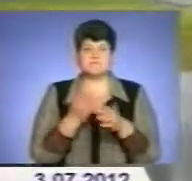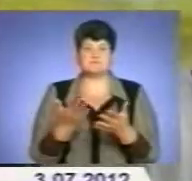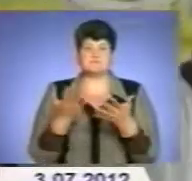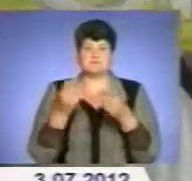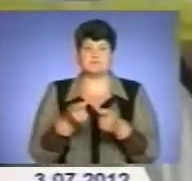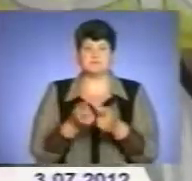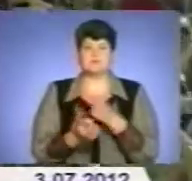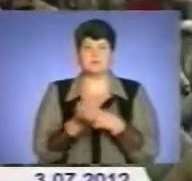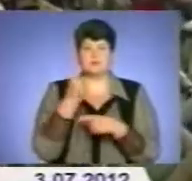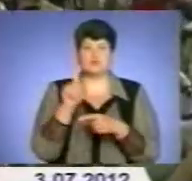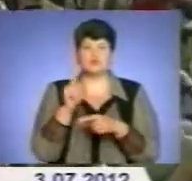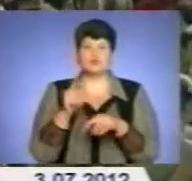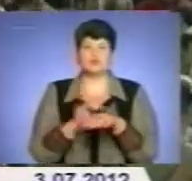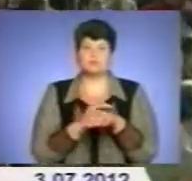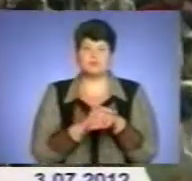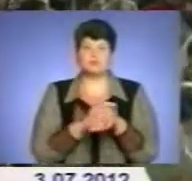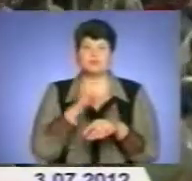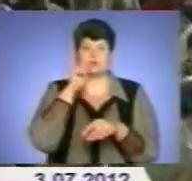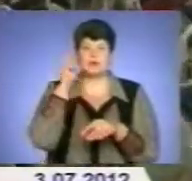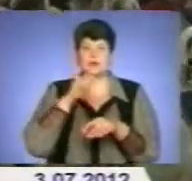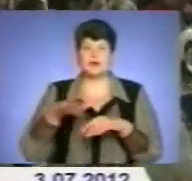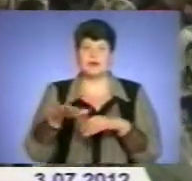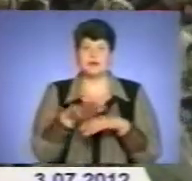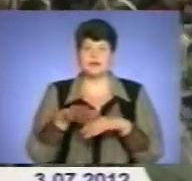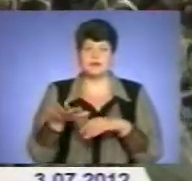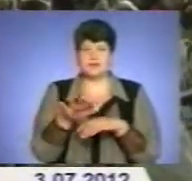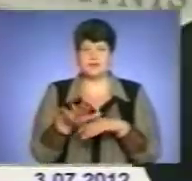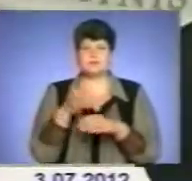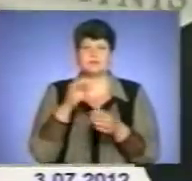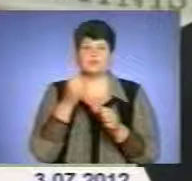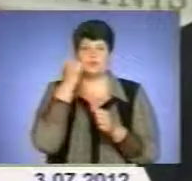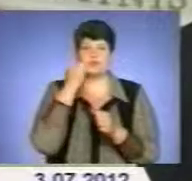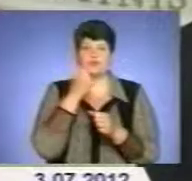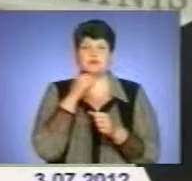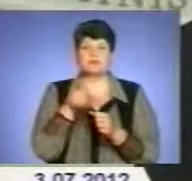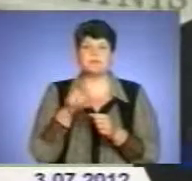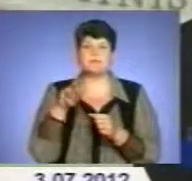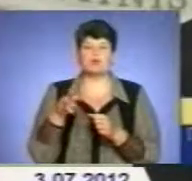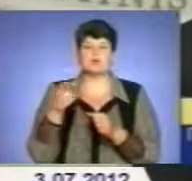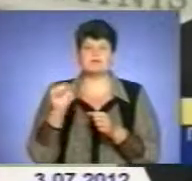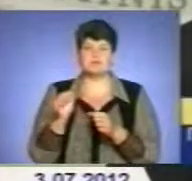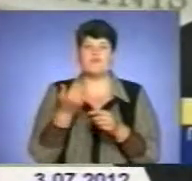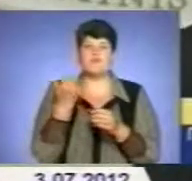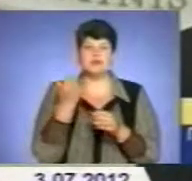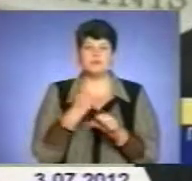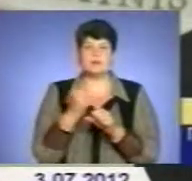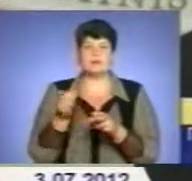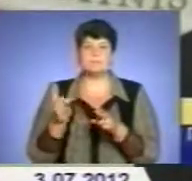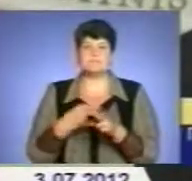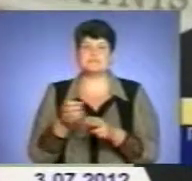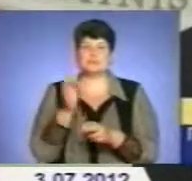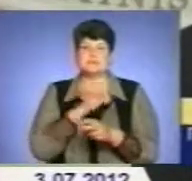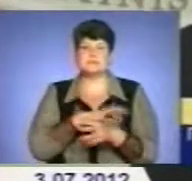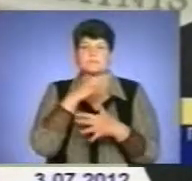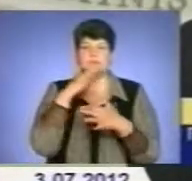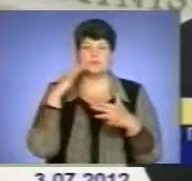гостинну Україну. Найкращим волонтерам особисто подякував прем'єр Микола Азаров. З вашої роботи, безкорисної роботи, по багато годин в